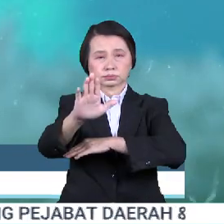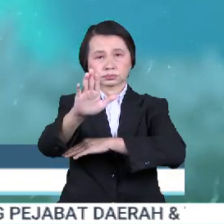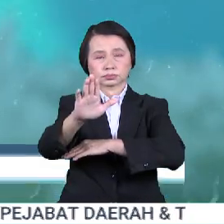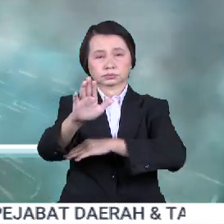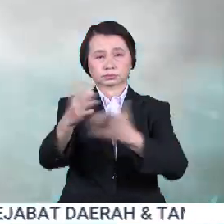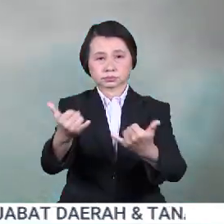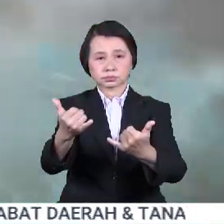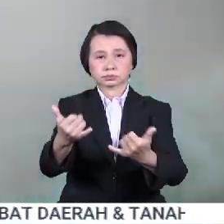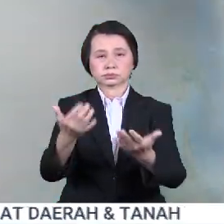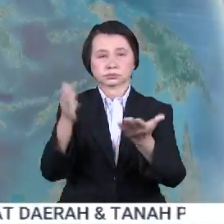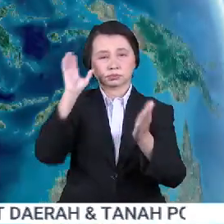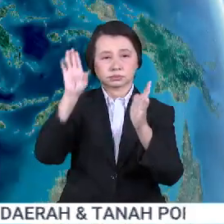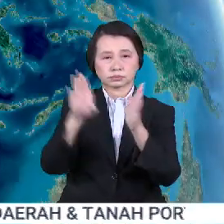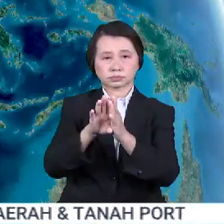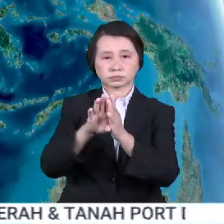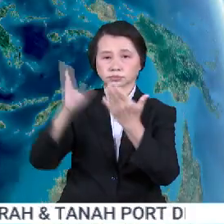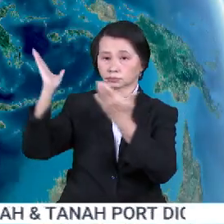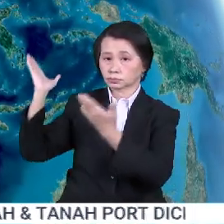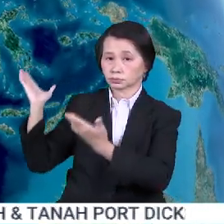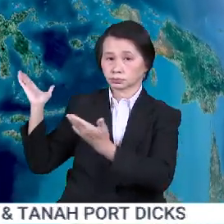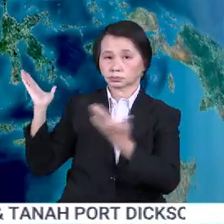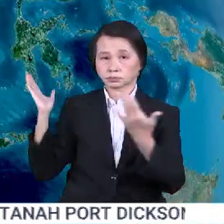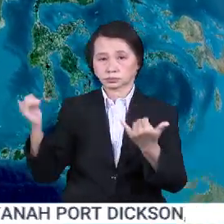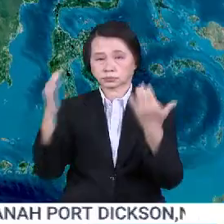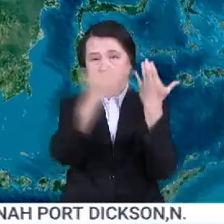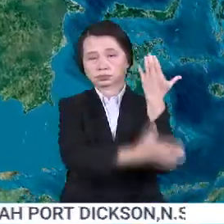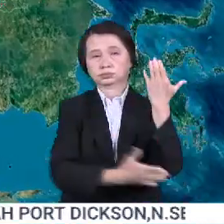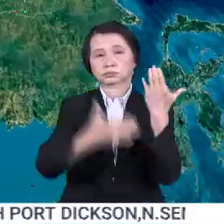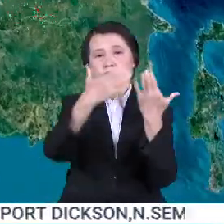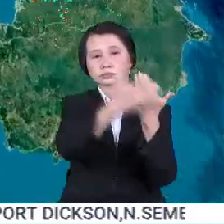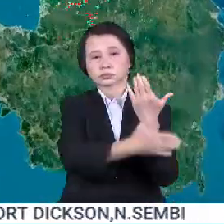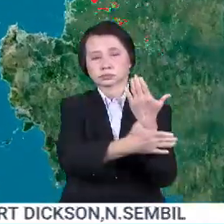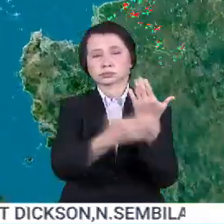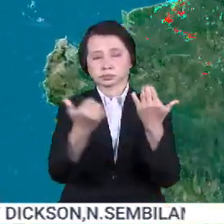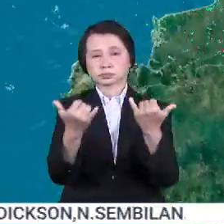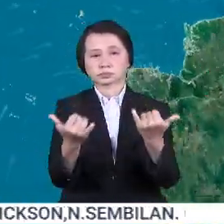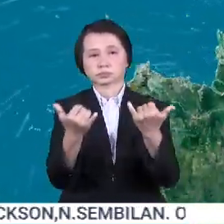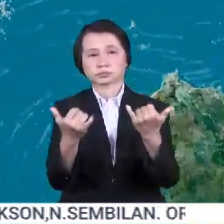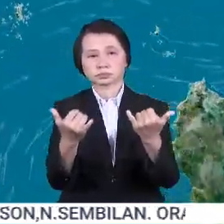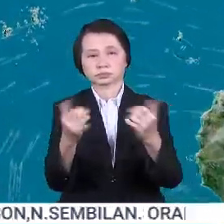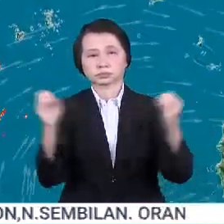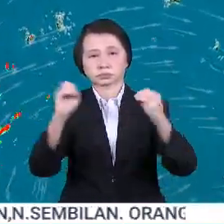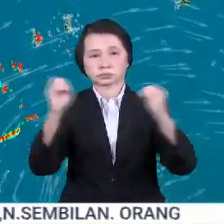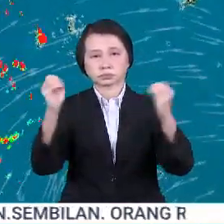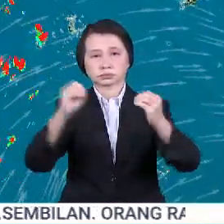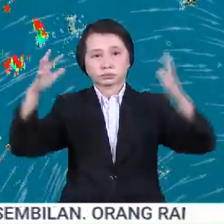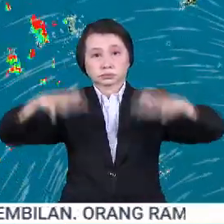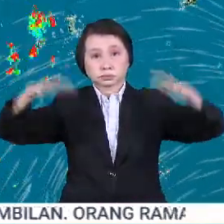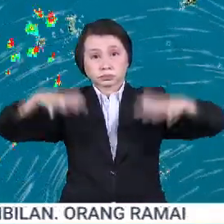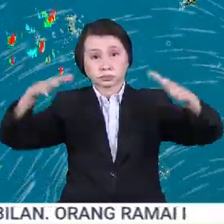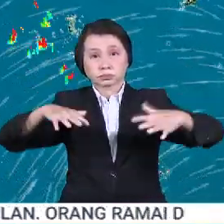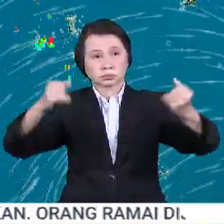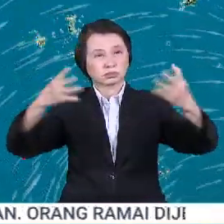terus kepada paparan imej gemerada semasa di Semenanjung Malaysia. Setakat ini, tiada hujan yang dicerap di